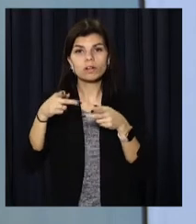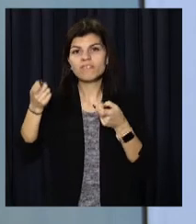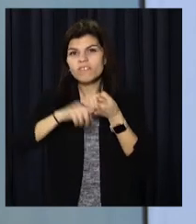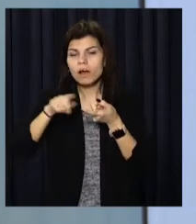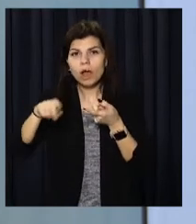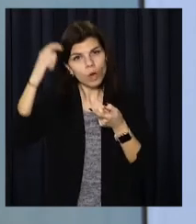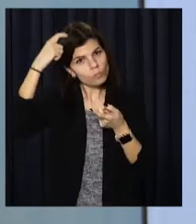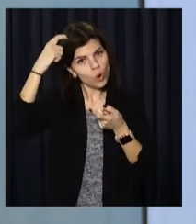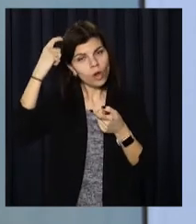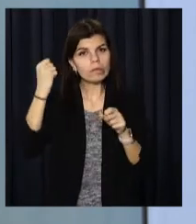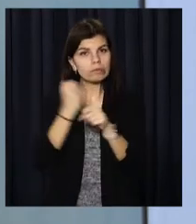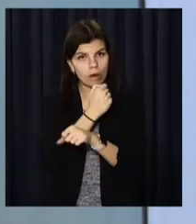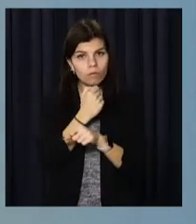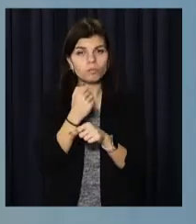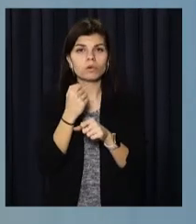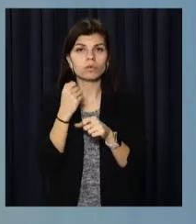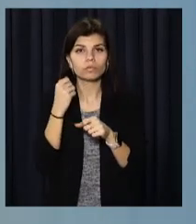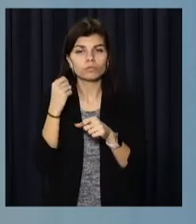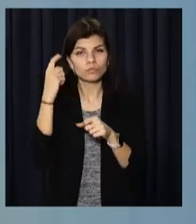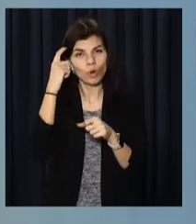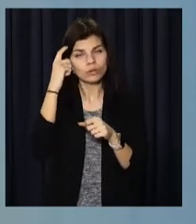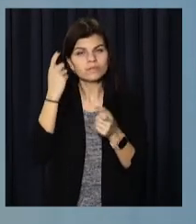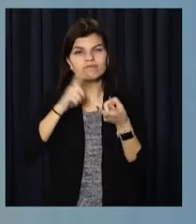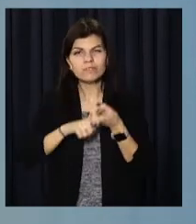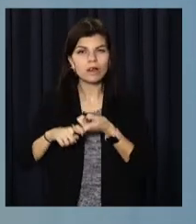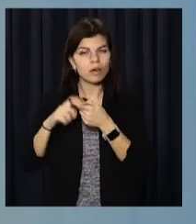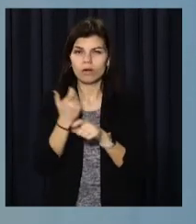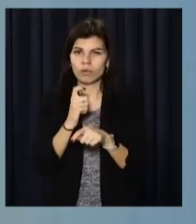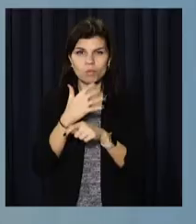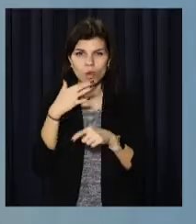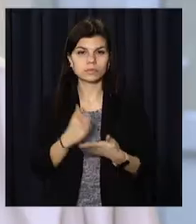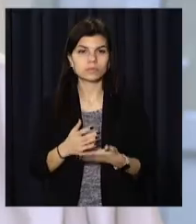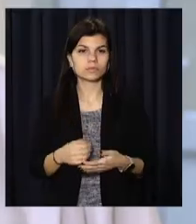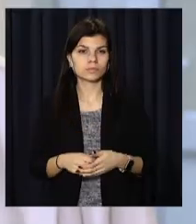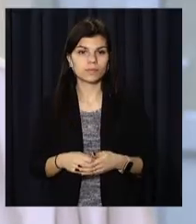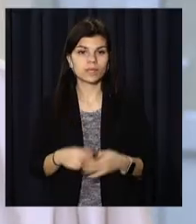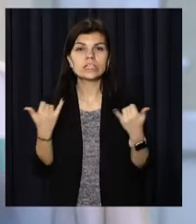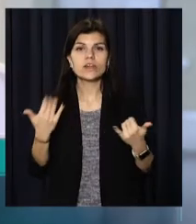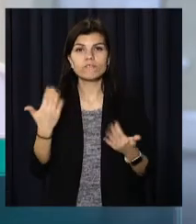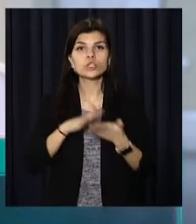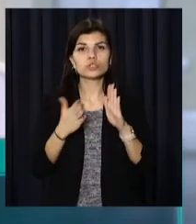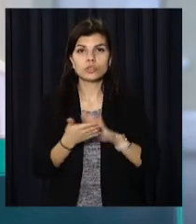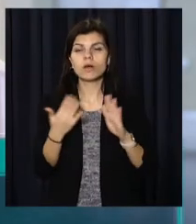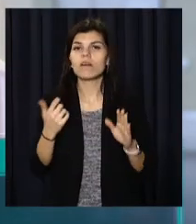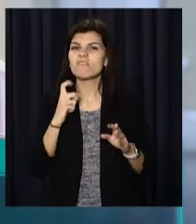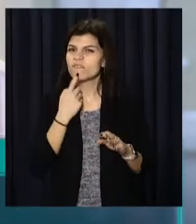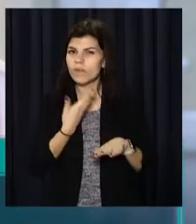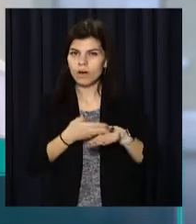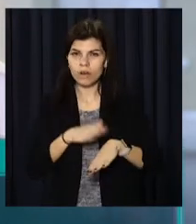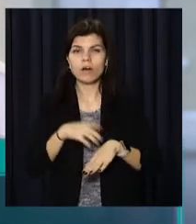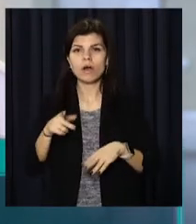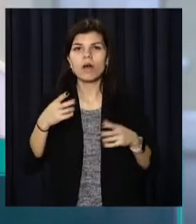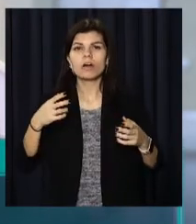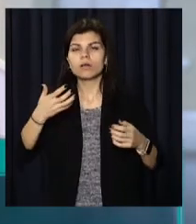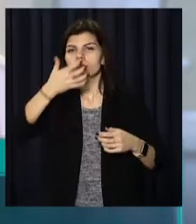У нього черепно-мозкова травма та забій головного мозку. Численні переломи. Зараз його стан залишається важким. Він на апараті